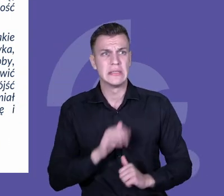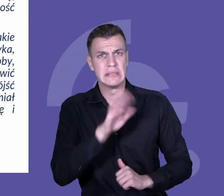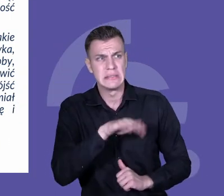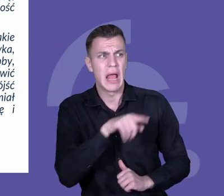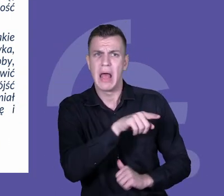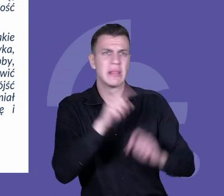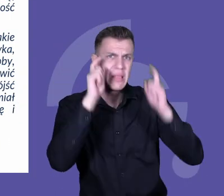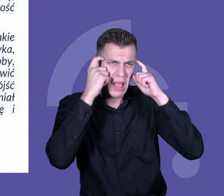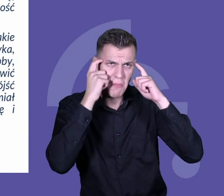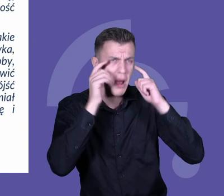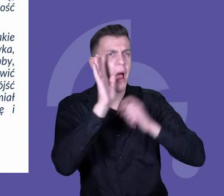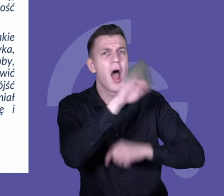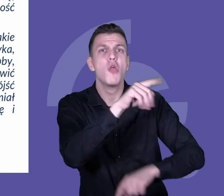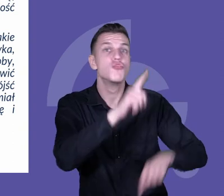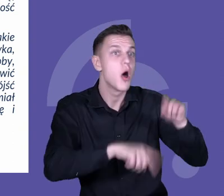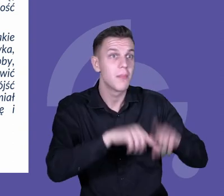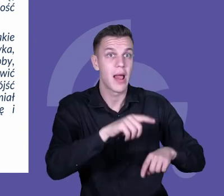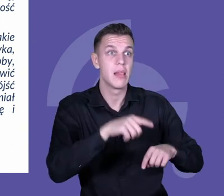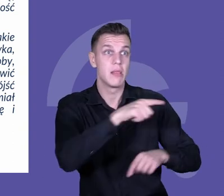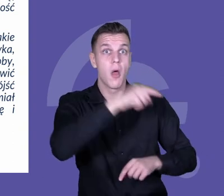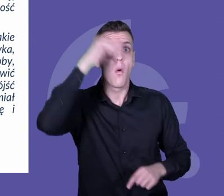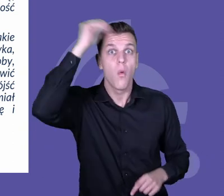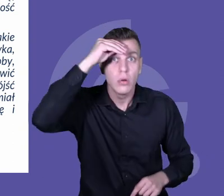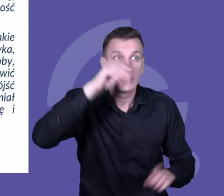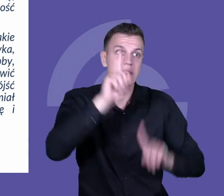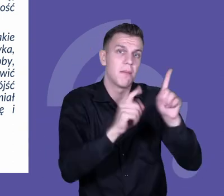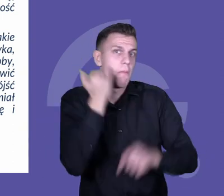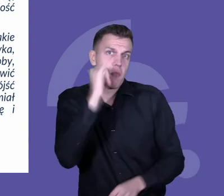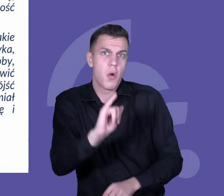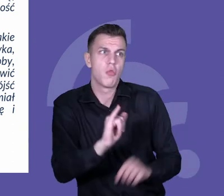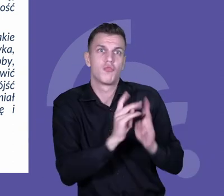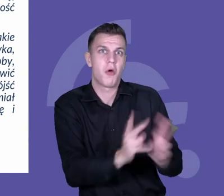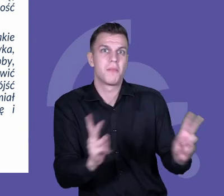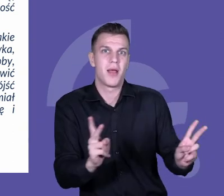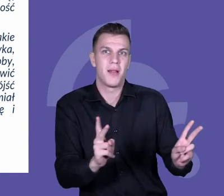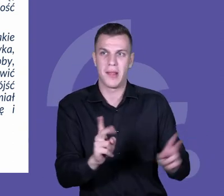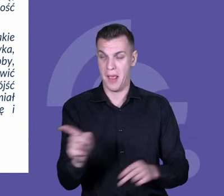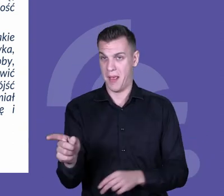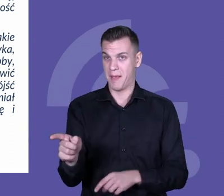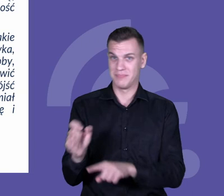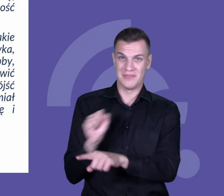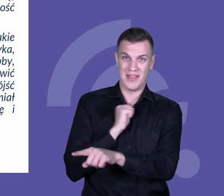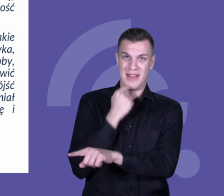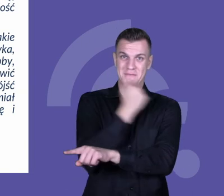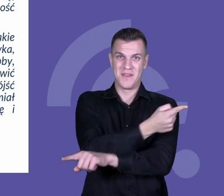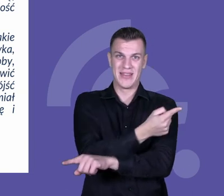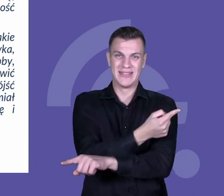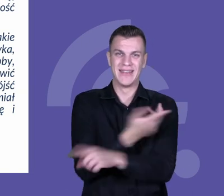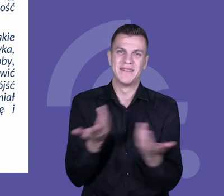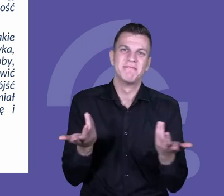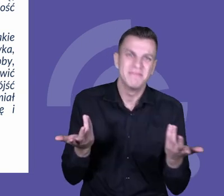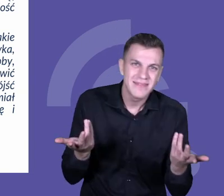przejmować, to jest naturalne, że człowiek się myli, jak się uczy. Więc to było bardzo takie wzruszające i też taka wiedza, po co ktoś się